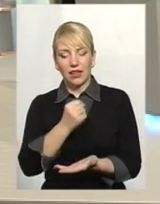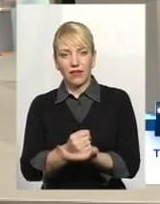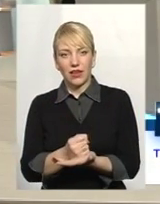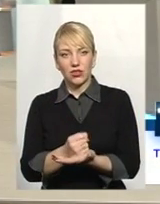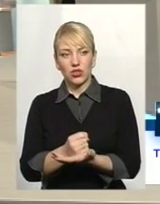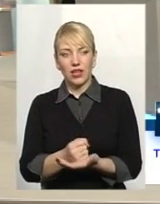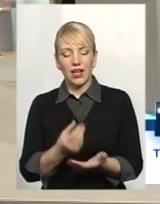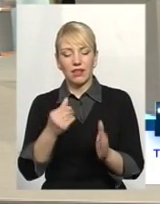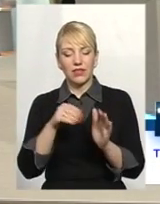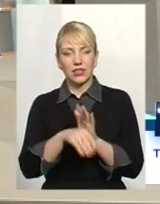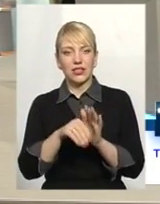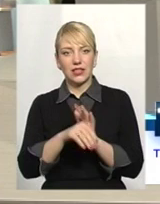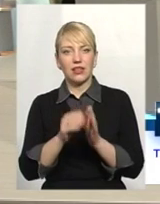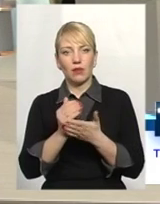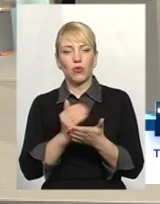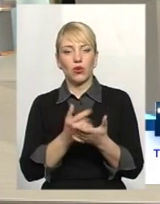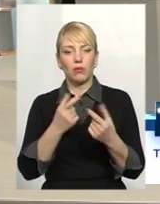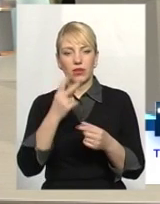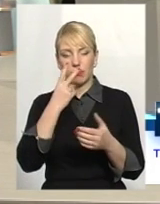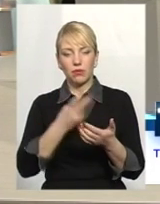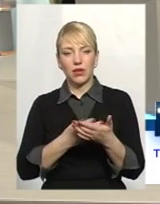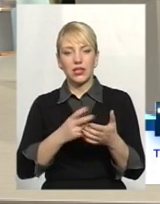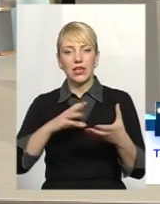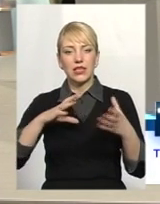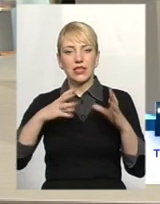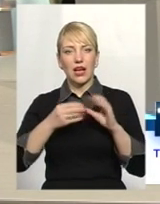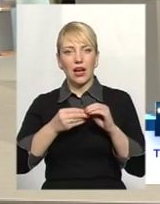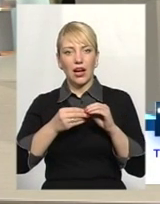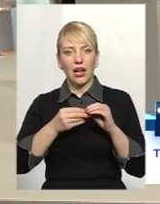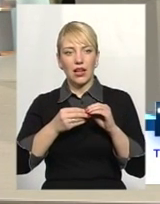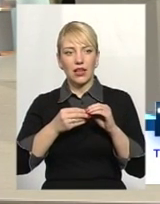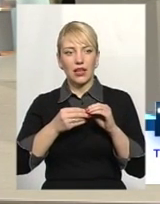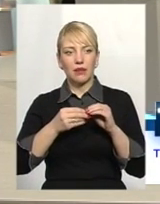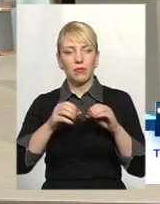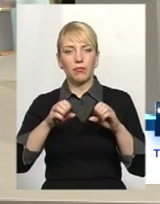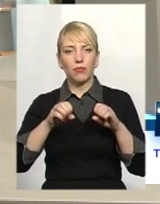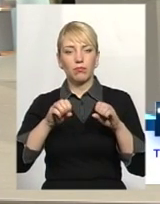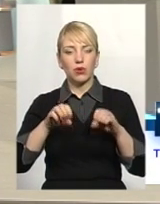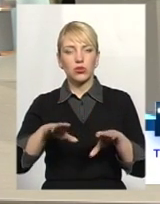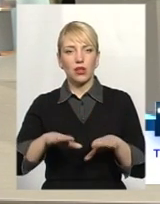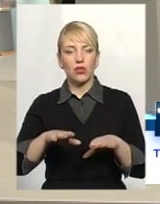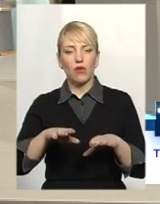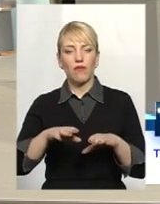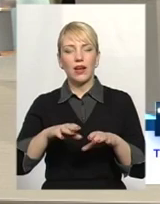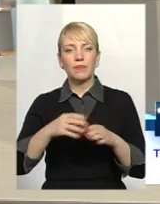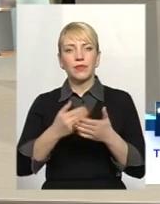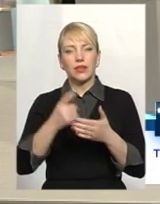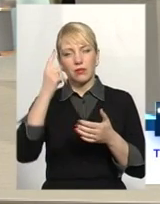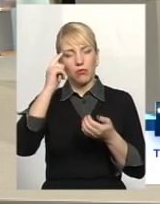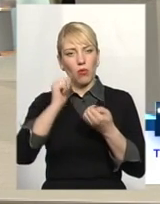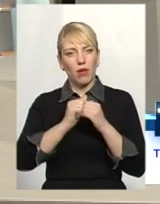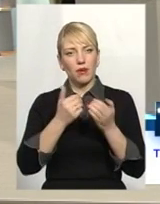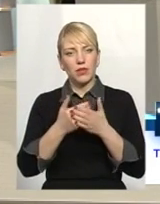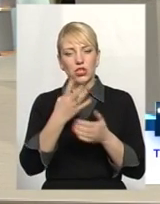інвестиційна програма, де передбачено встановлення загальнобудинкових лічильників по пам'яті 413-ю